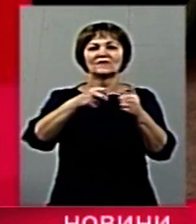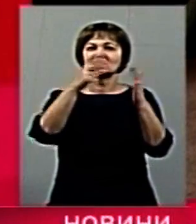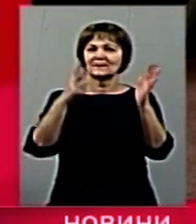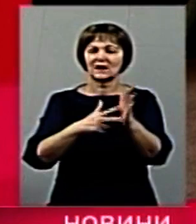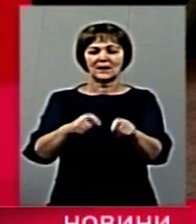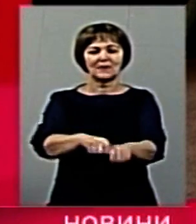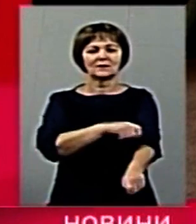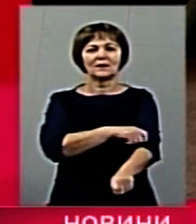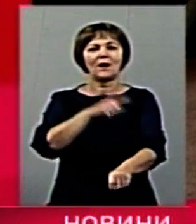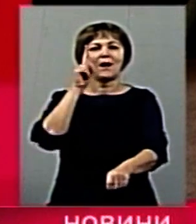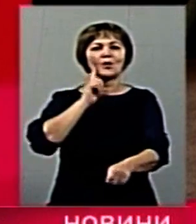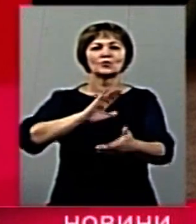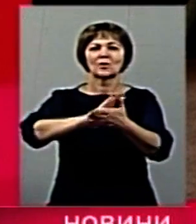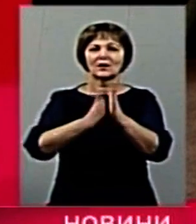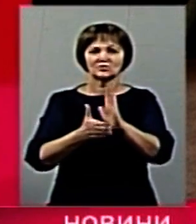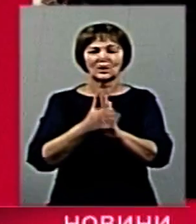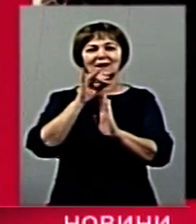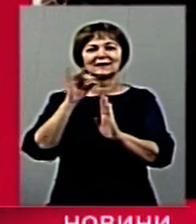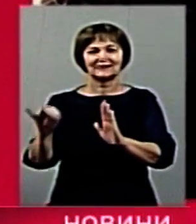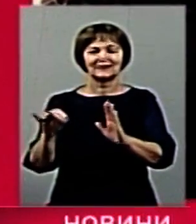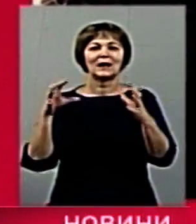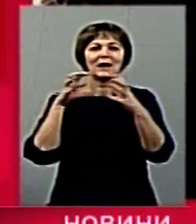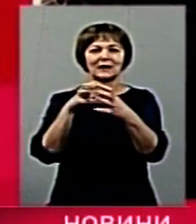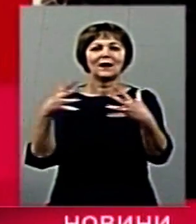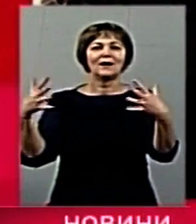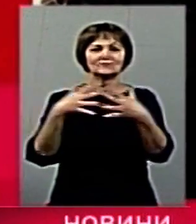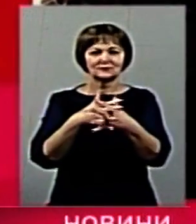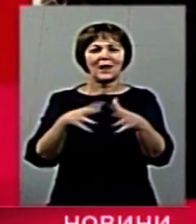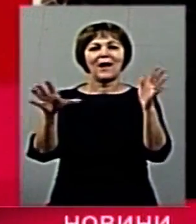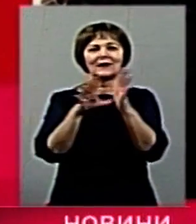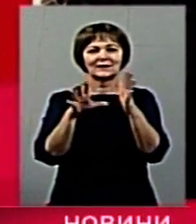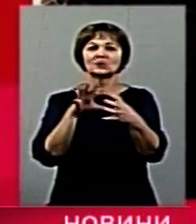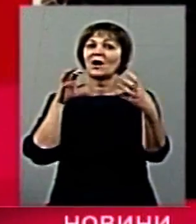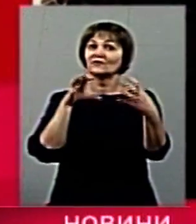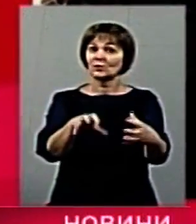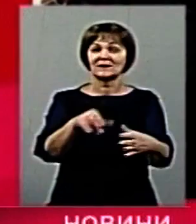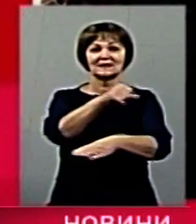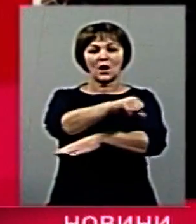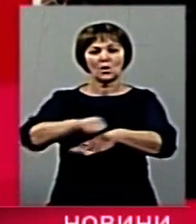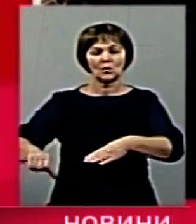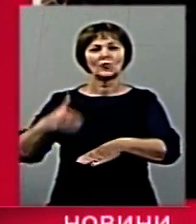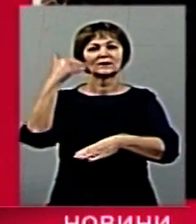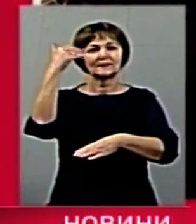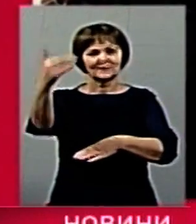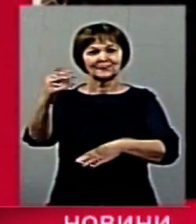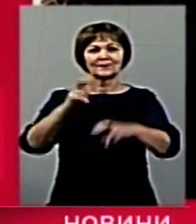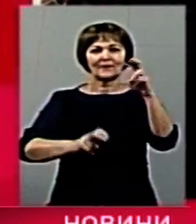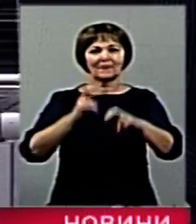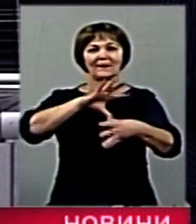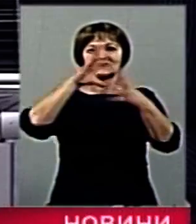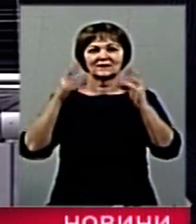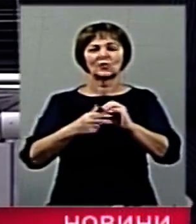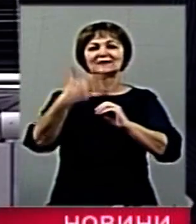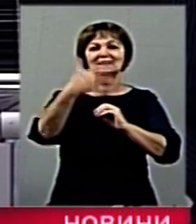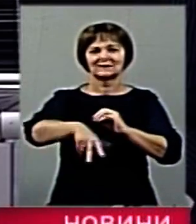високого класу розкішних автобусів, зокрема гібридні та електричні автобуси. Закордонні ринки компанії охоплюють 30